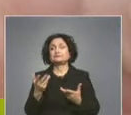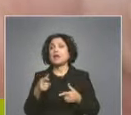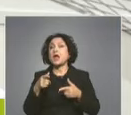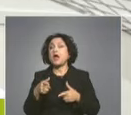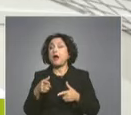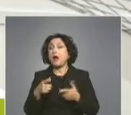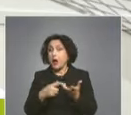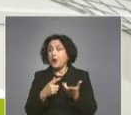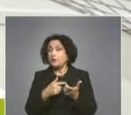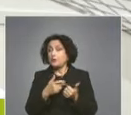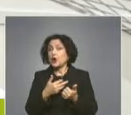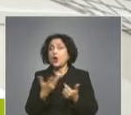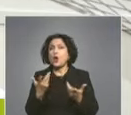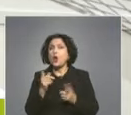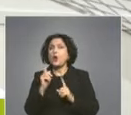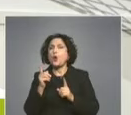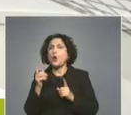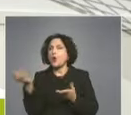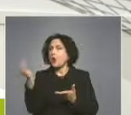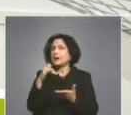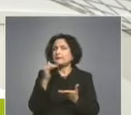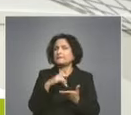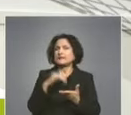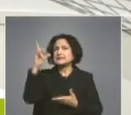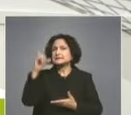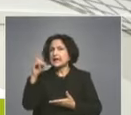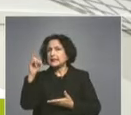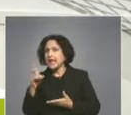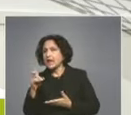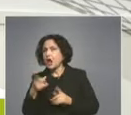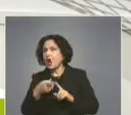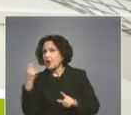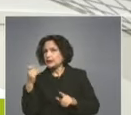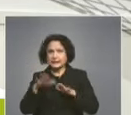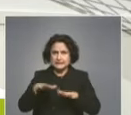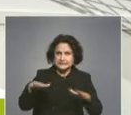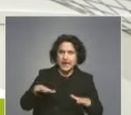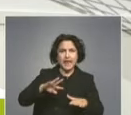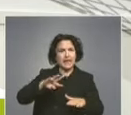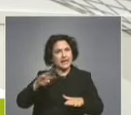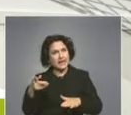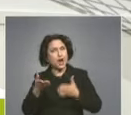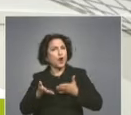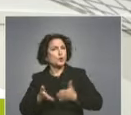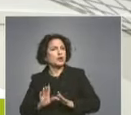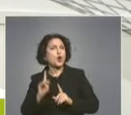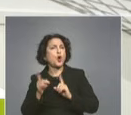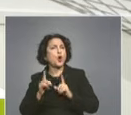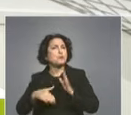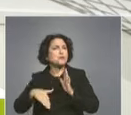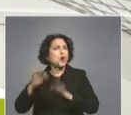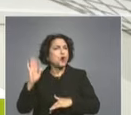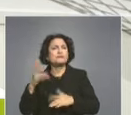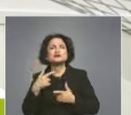Рекордна брояка е от кога пристигат повече сигналите? От деца, които са пострадали или от техните родители? Кой ви търси повече?